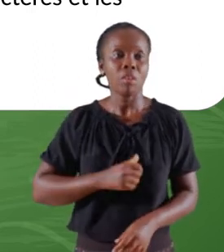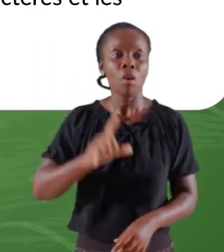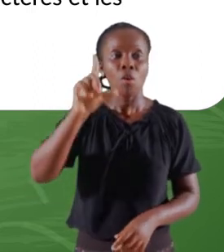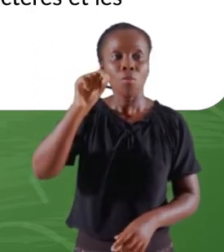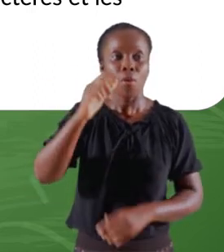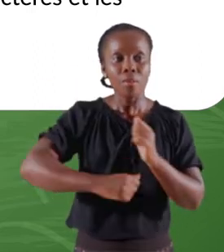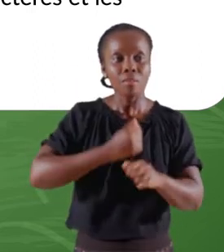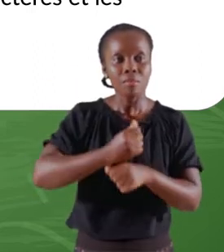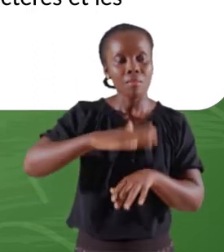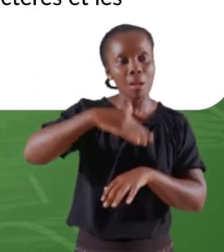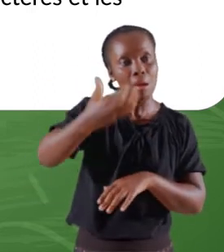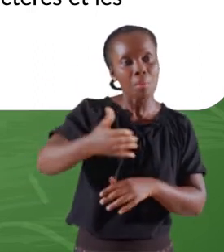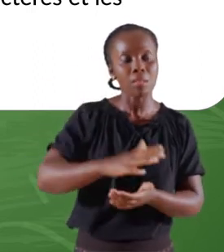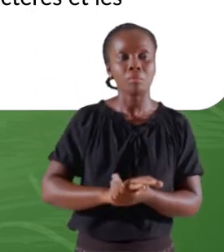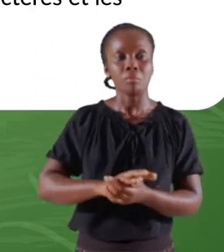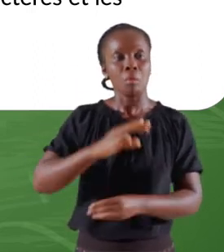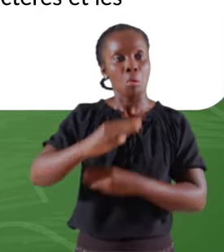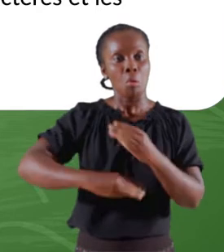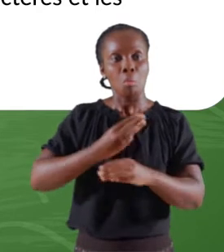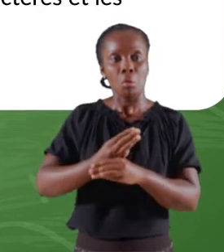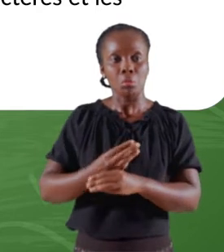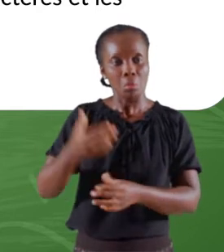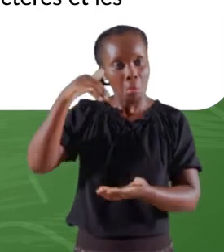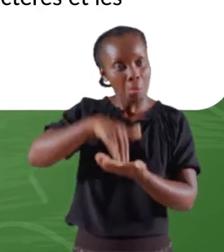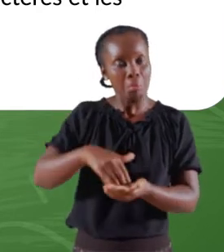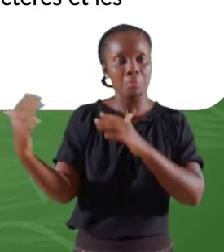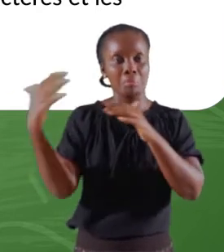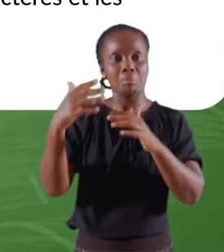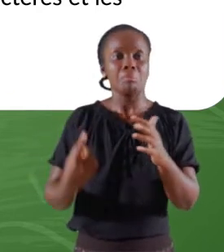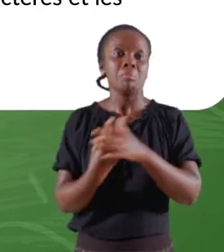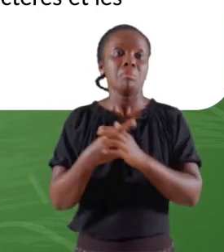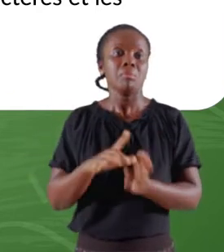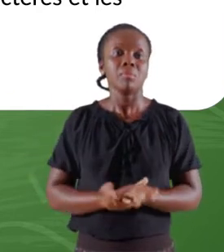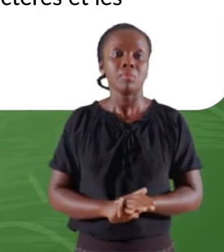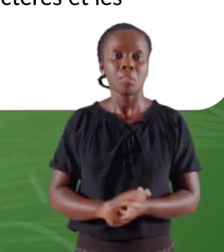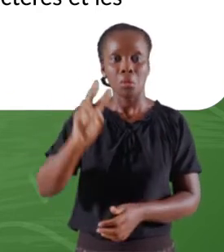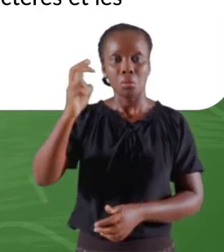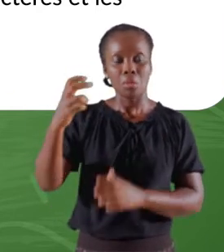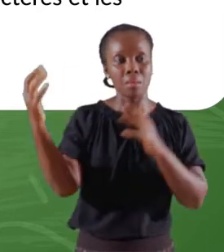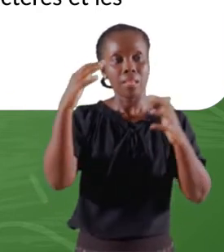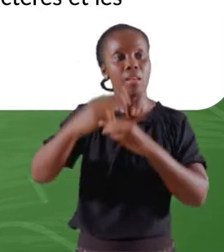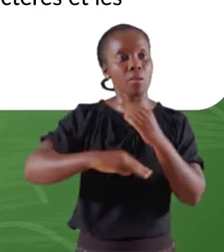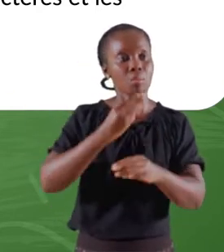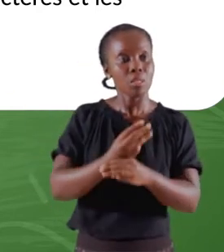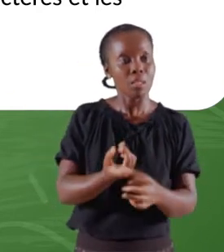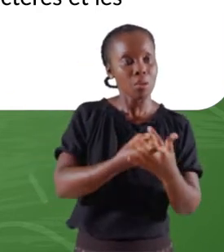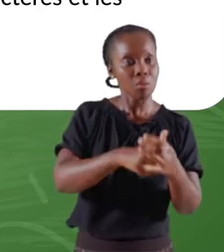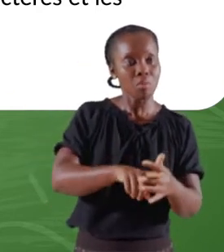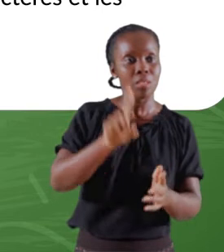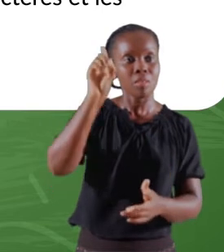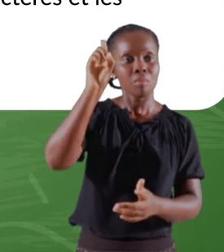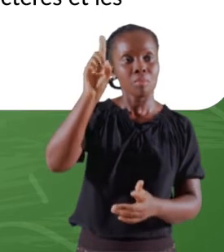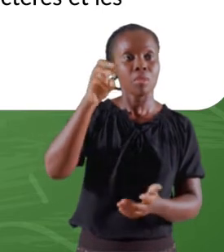20 ans après, le monde est de nouveau en guerre. C'est la Deuxième Guerre mondiale de 1939